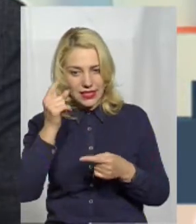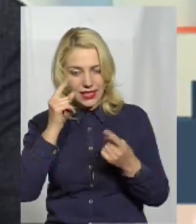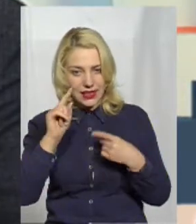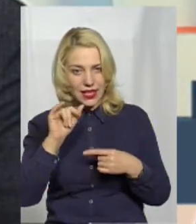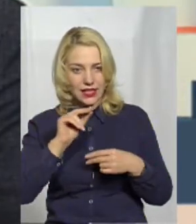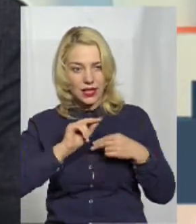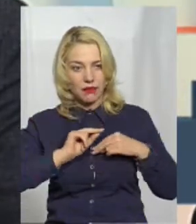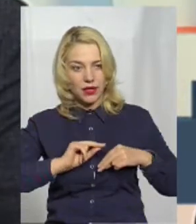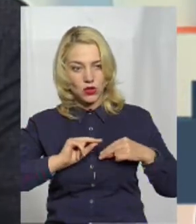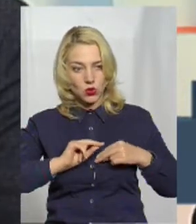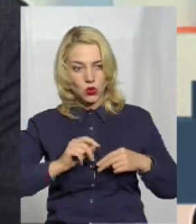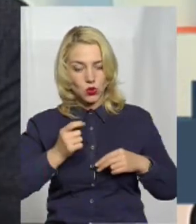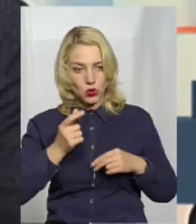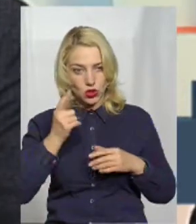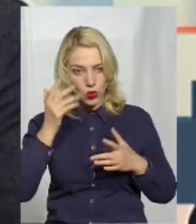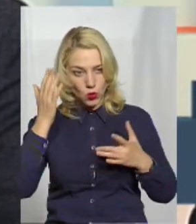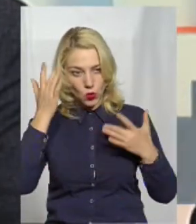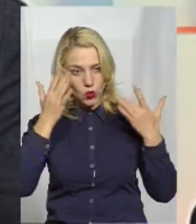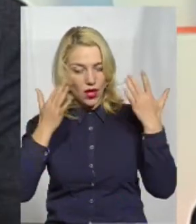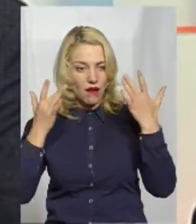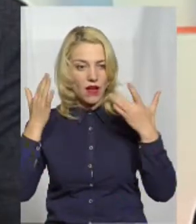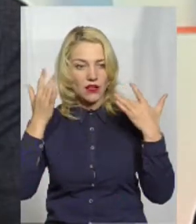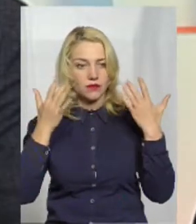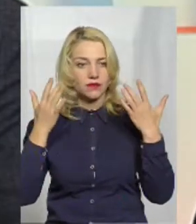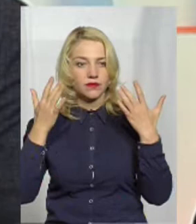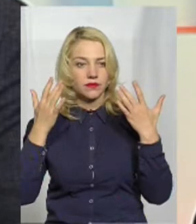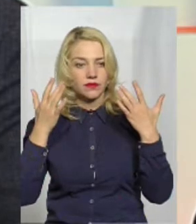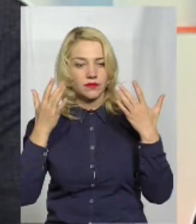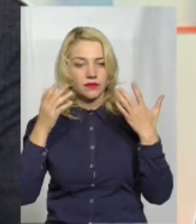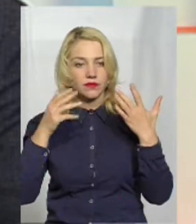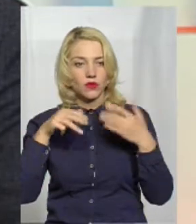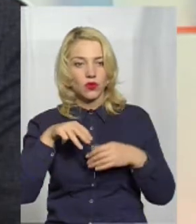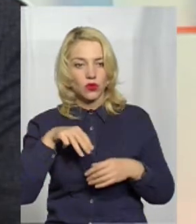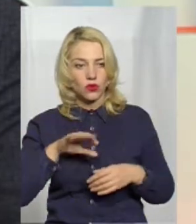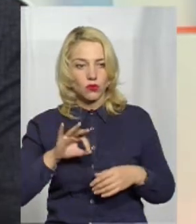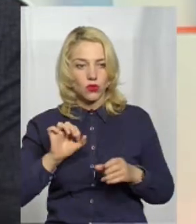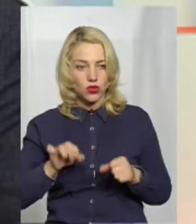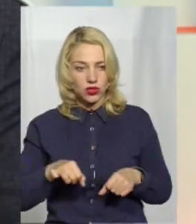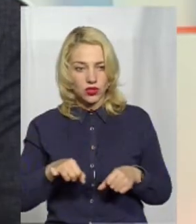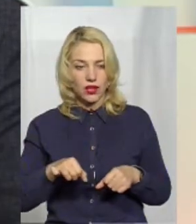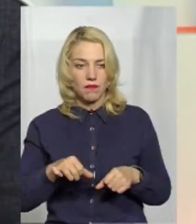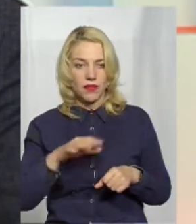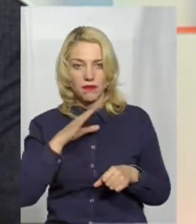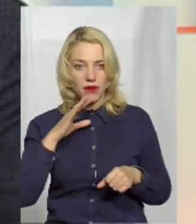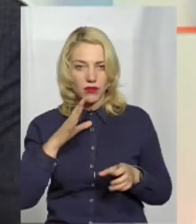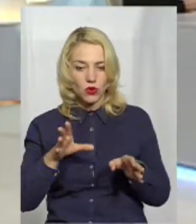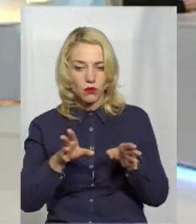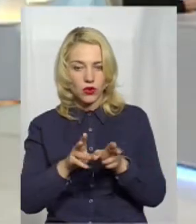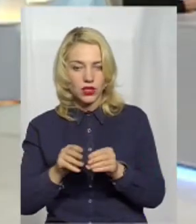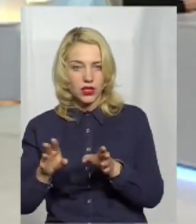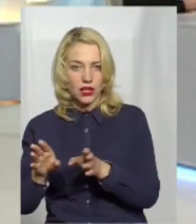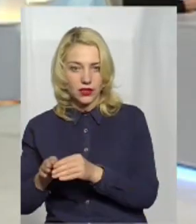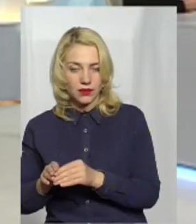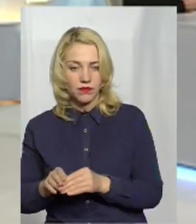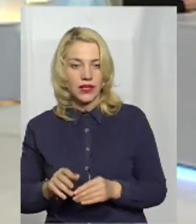трошки така уява, скажімо так, можна дуже багато речей поєднати. І,